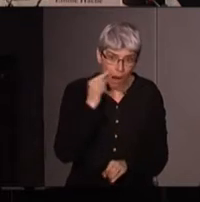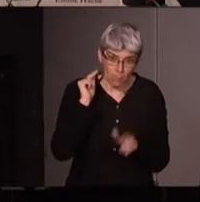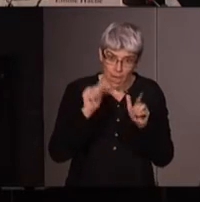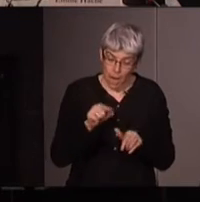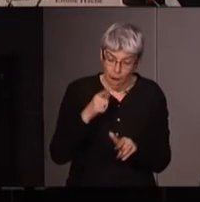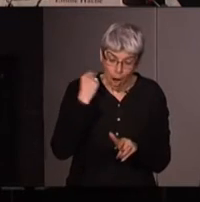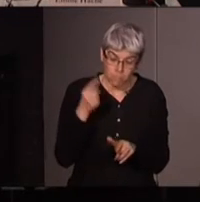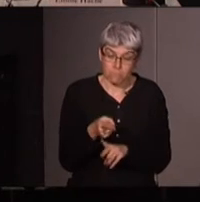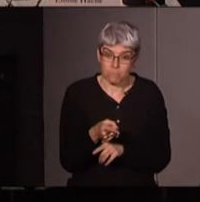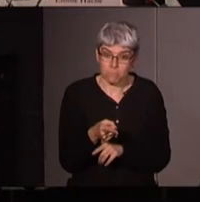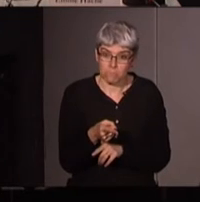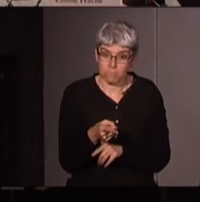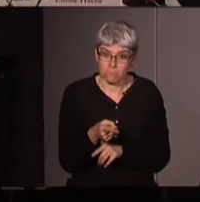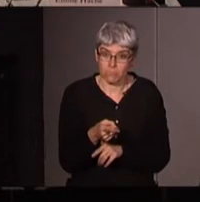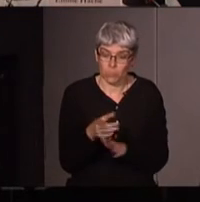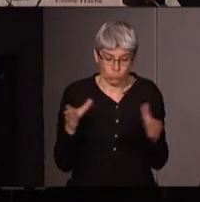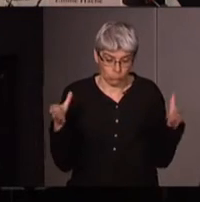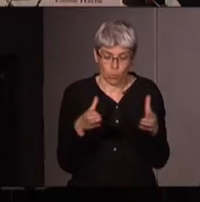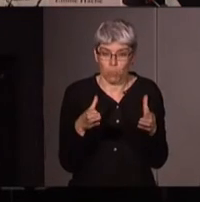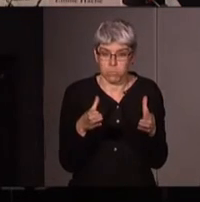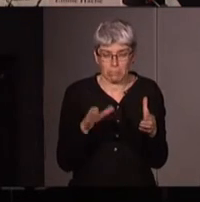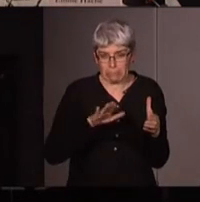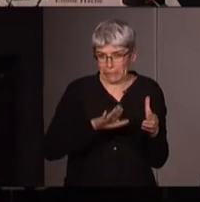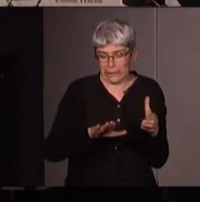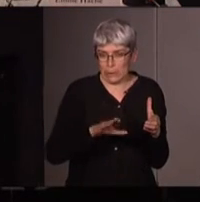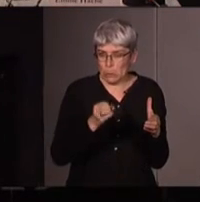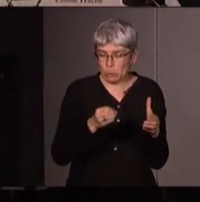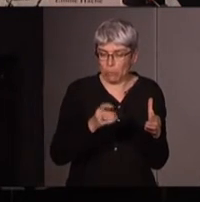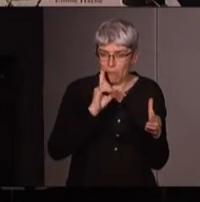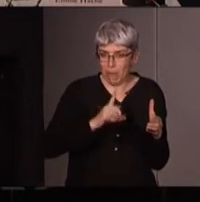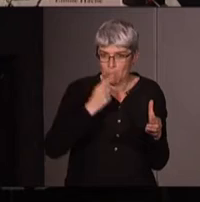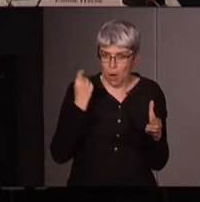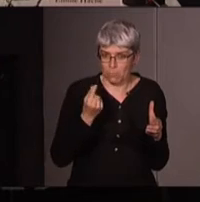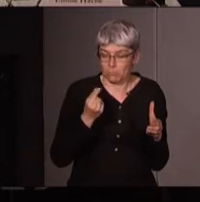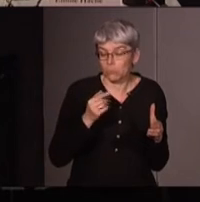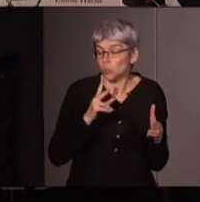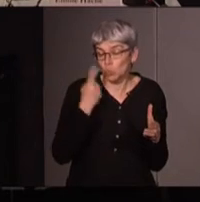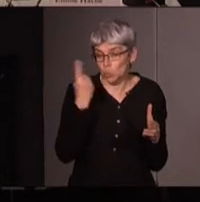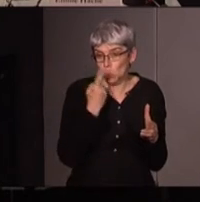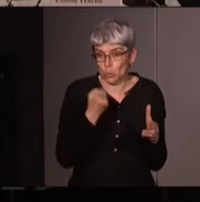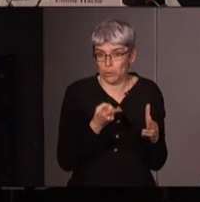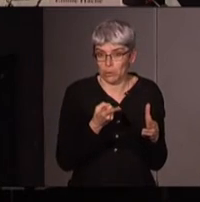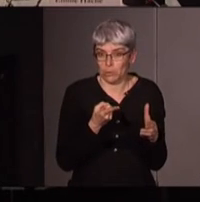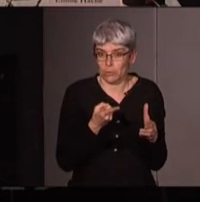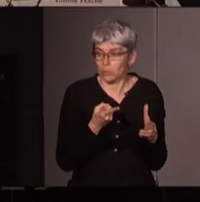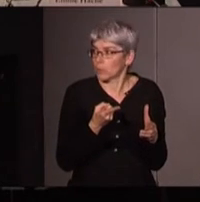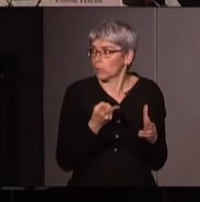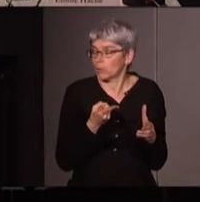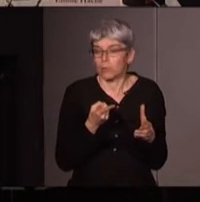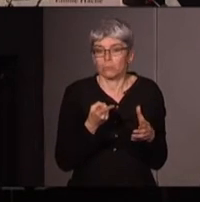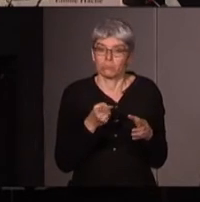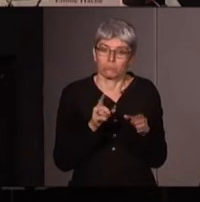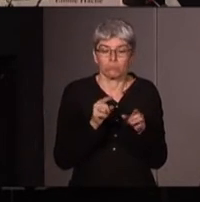qui tout groupe d'affinité a toujours une partie donc c'est classique une partie sur le front